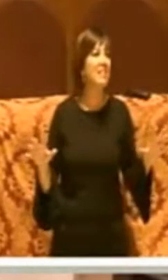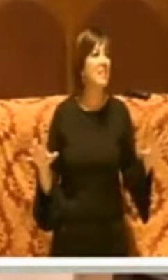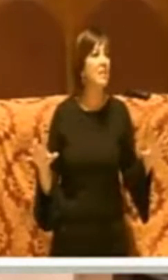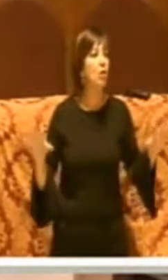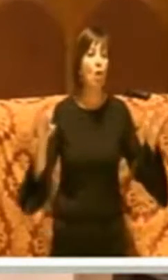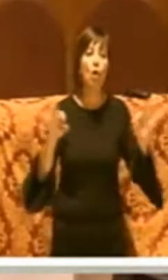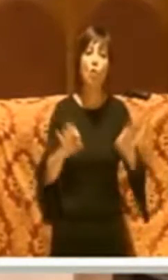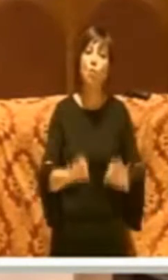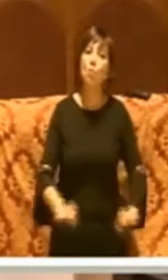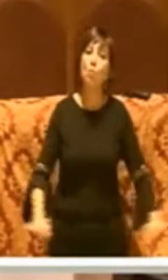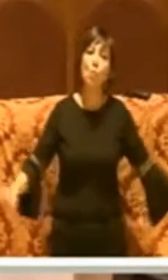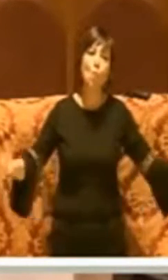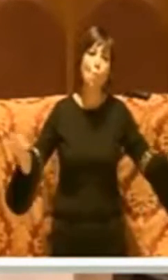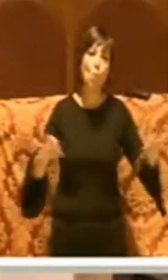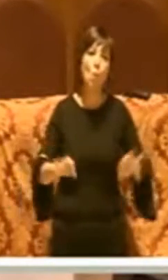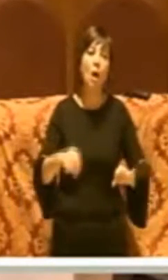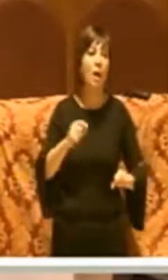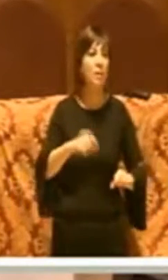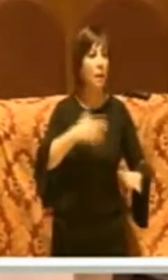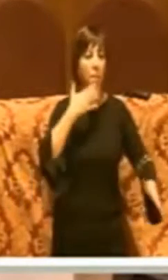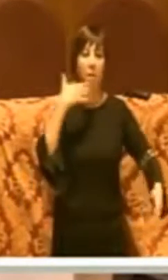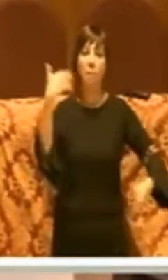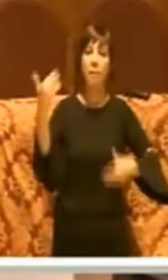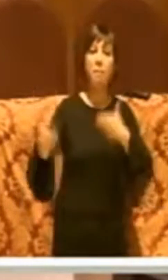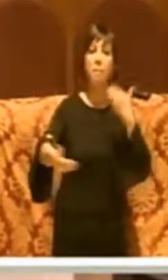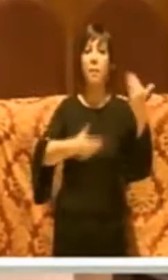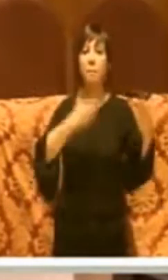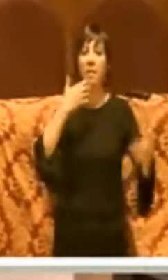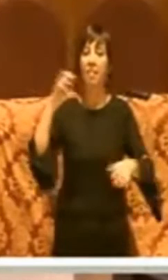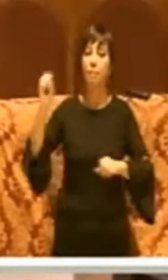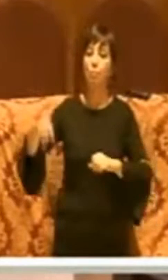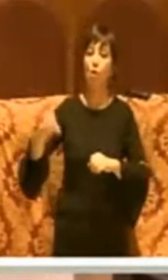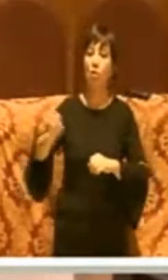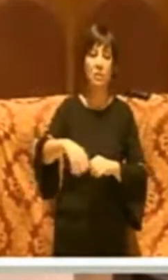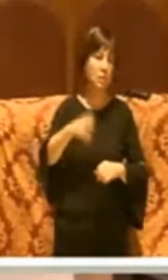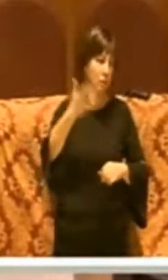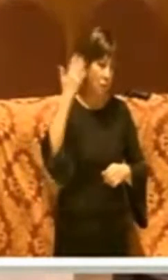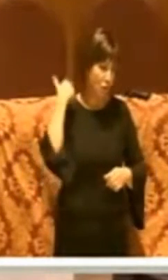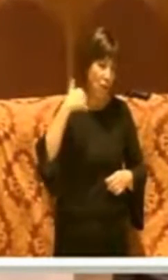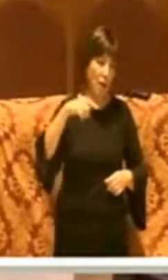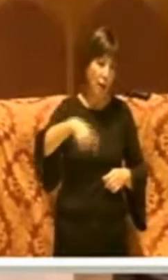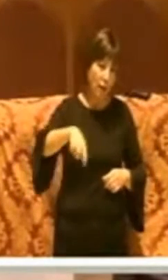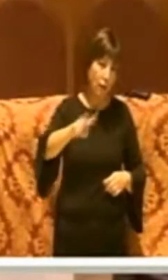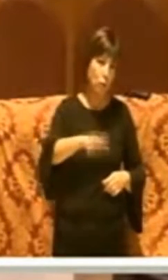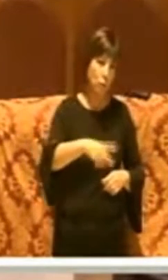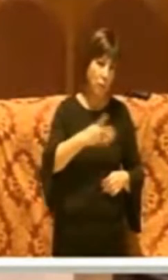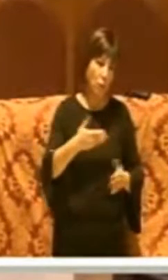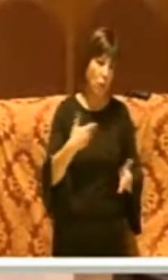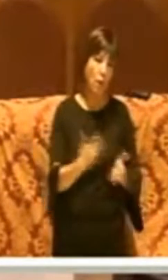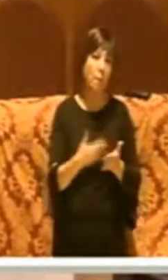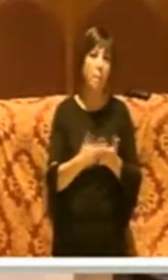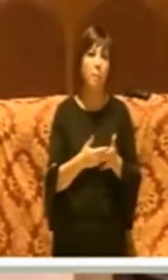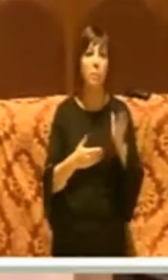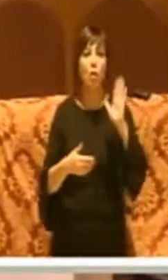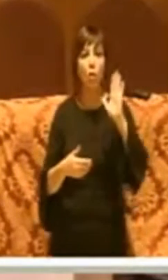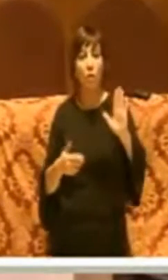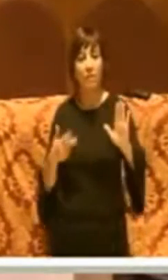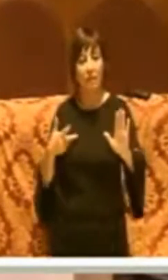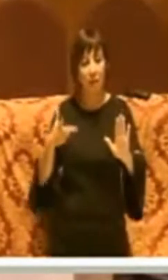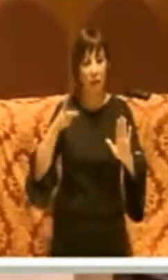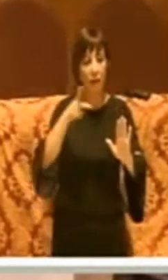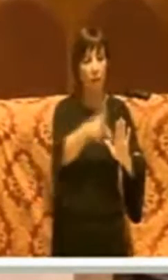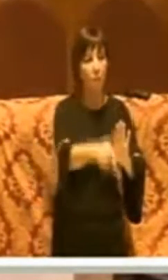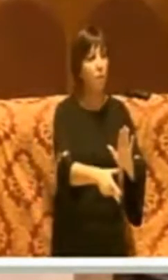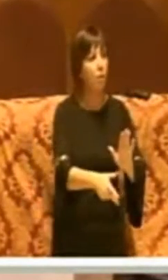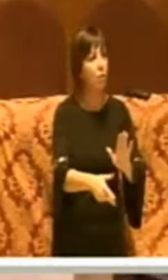fatto nulla vi riempite la bocca con l'imbondizia che c'era anche nel 2014 e c'ho le prove e ve le porto